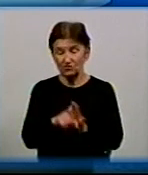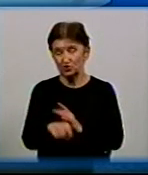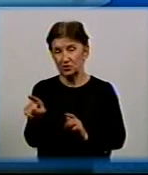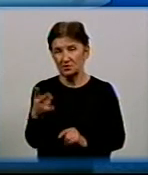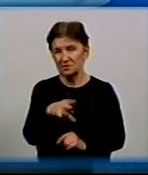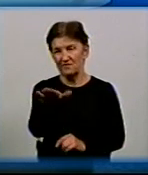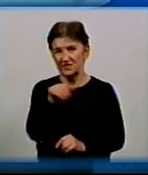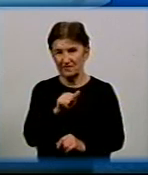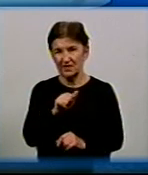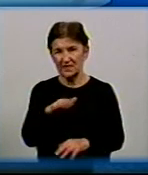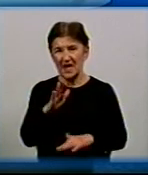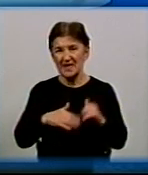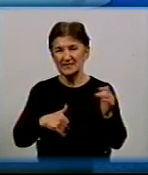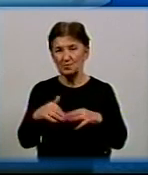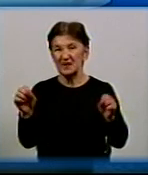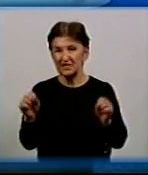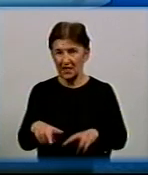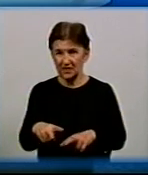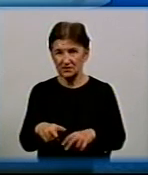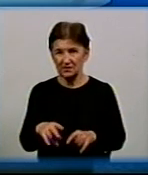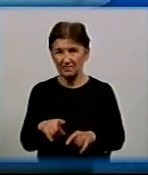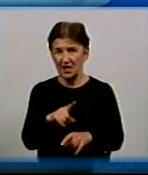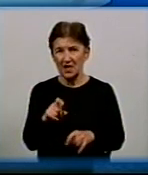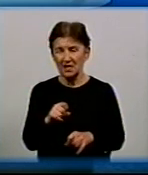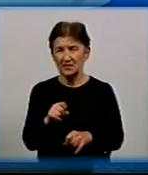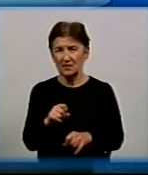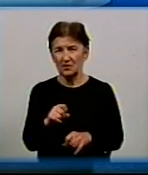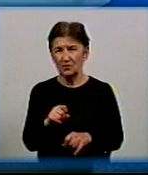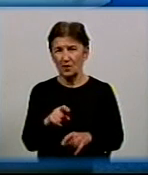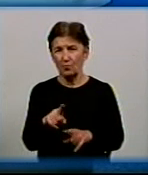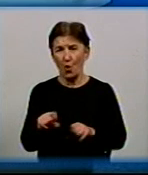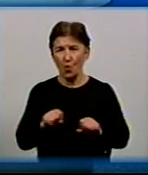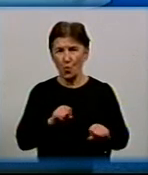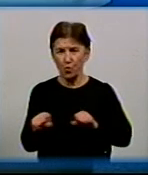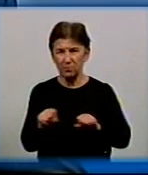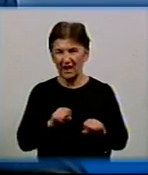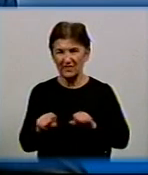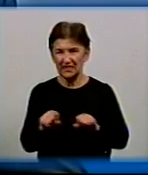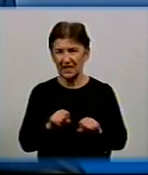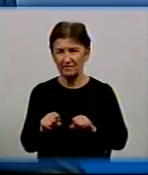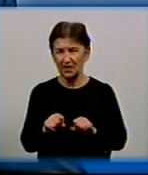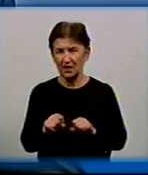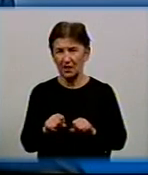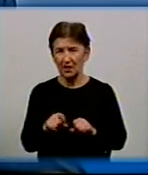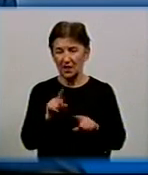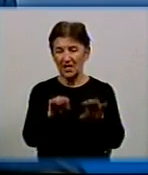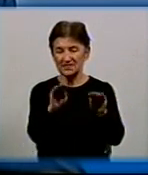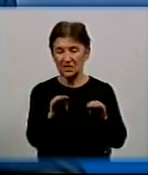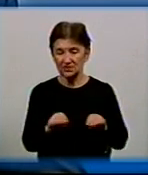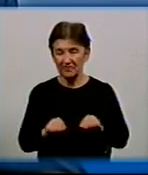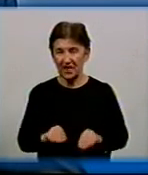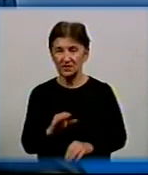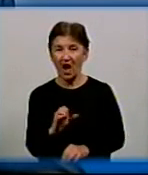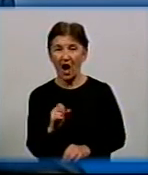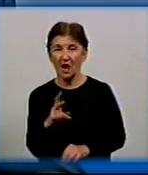спеціалістів від підприємства, в тому числі з балансоустримувачів або управителів, і составляти відповідні акти